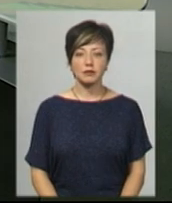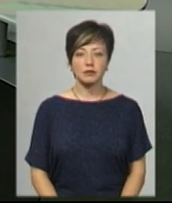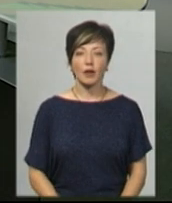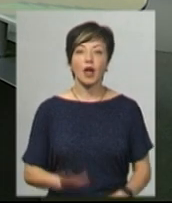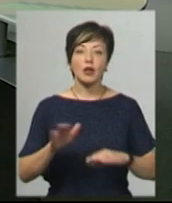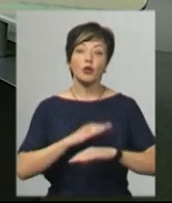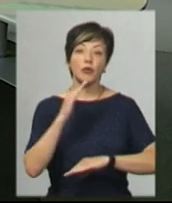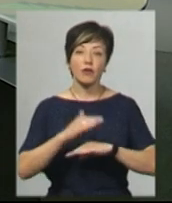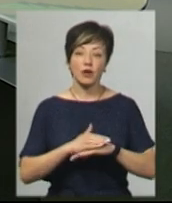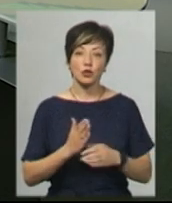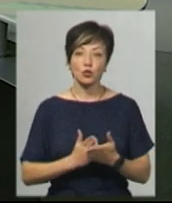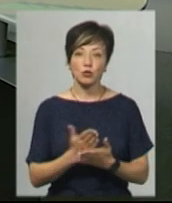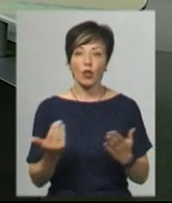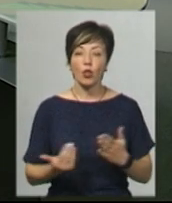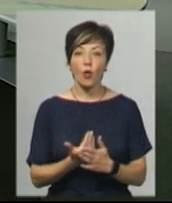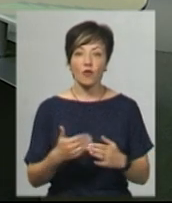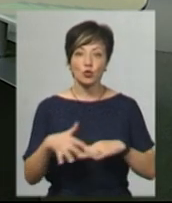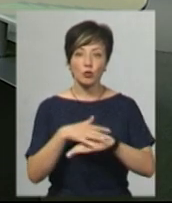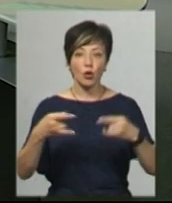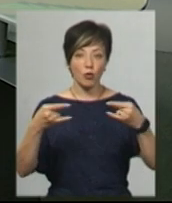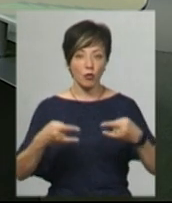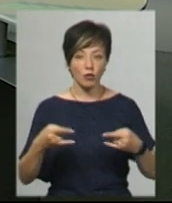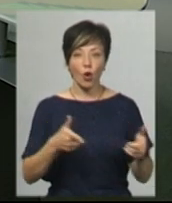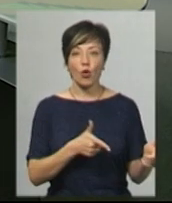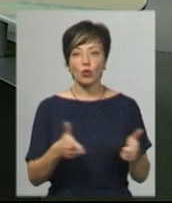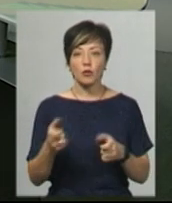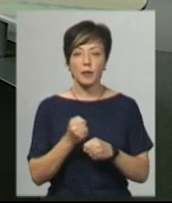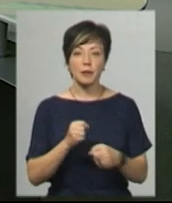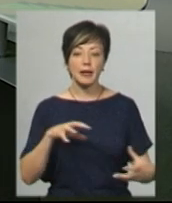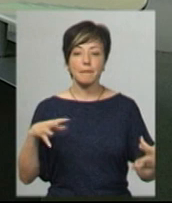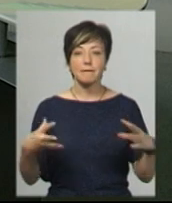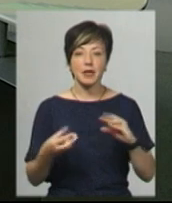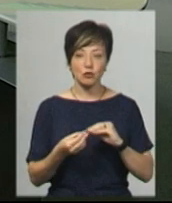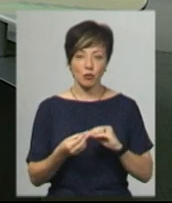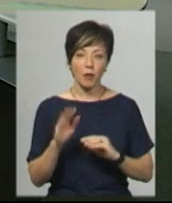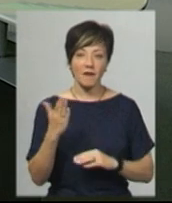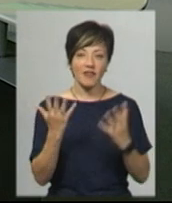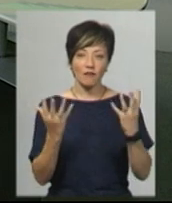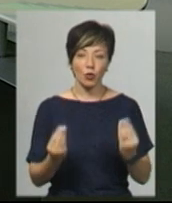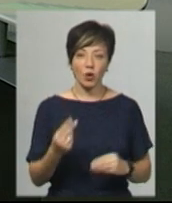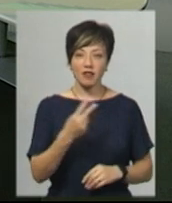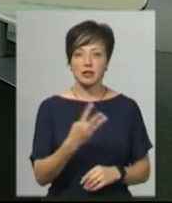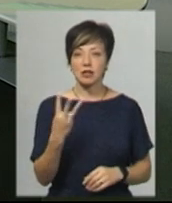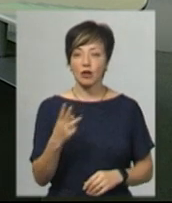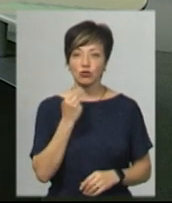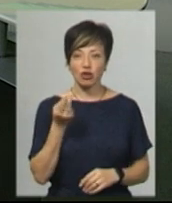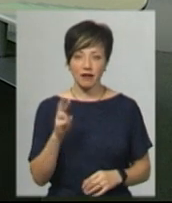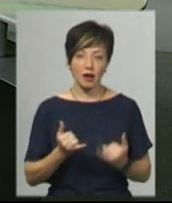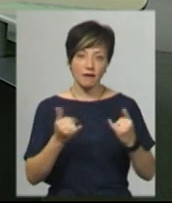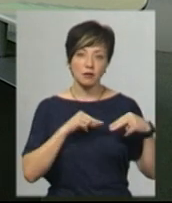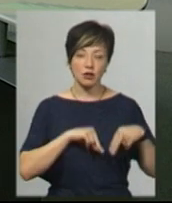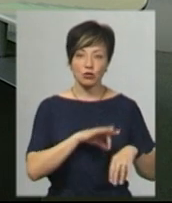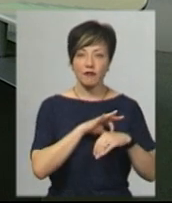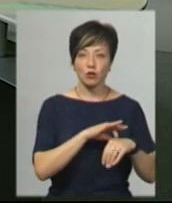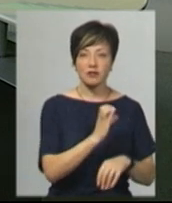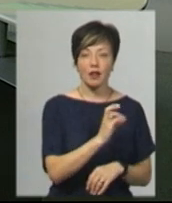Доброго вечора! Служба новин Суспільного умовника ЯП «Поділля» готова підбити інформаційний підсумок вівторка 23 червня. В студії ведуча